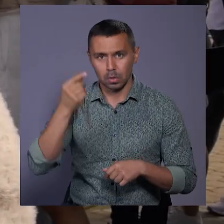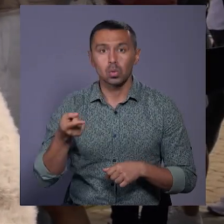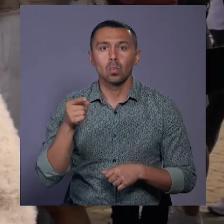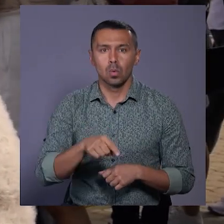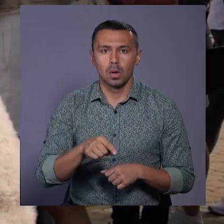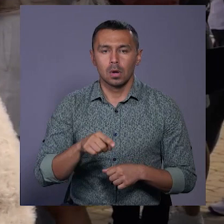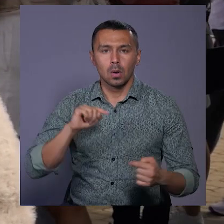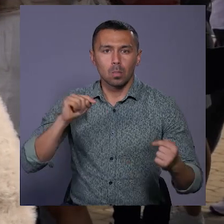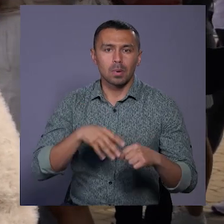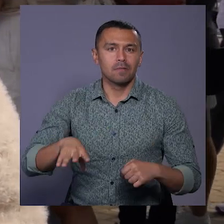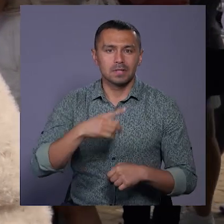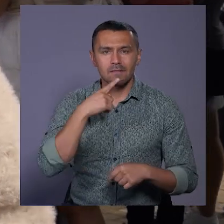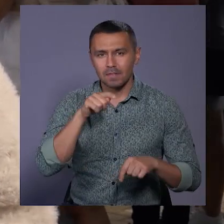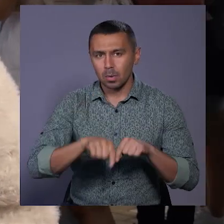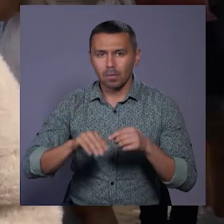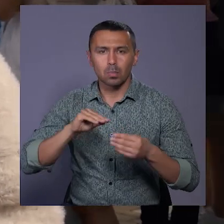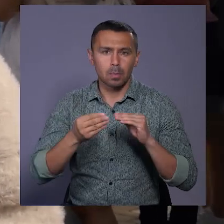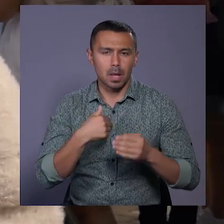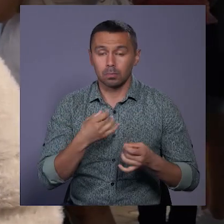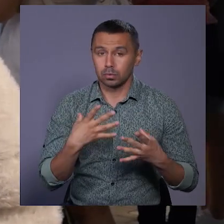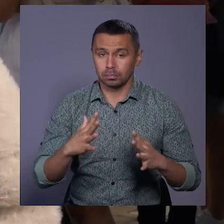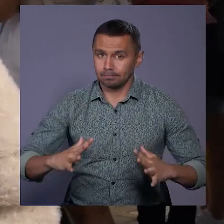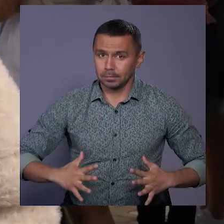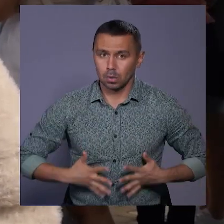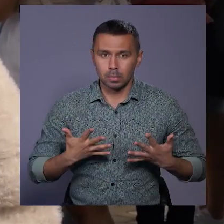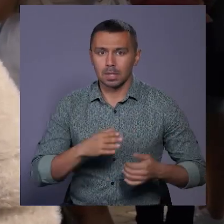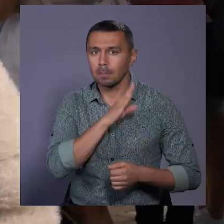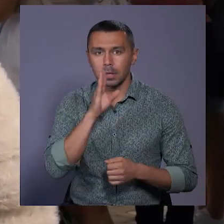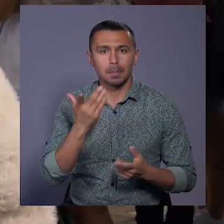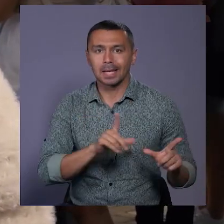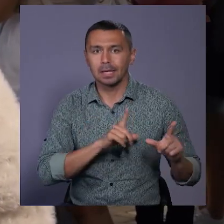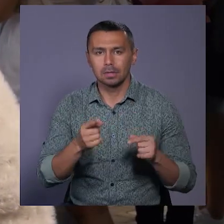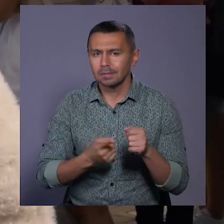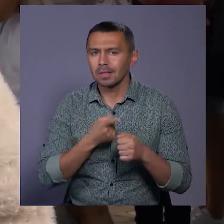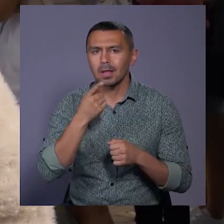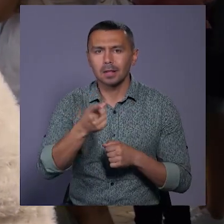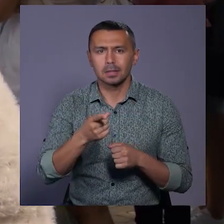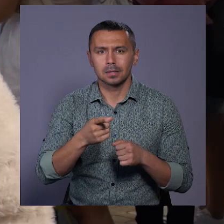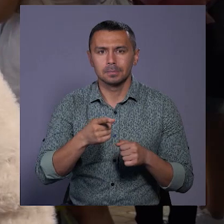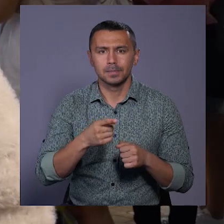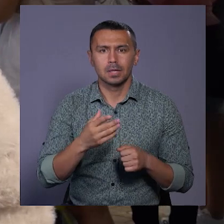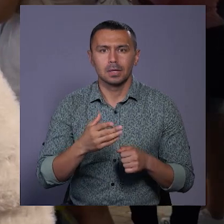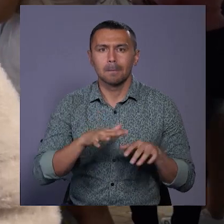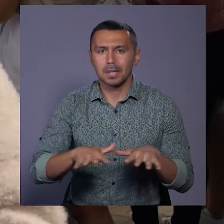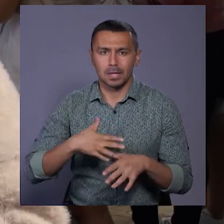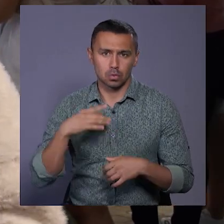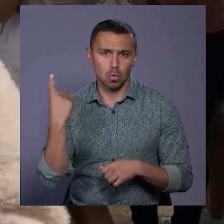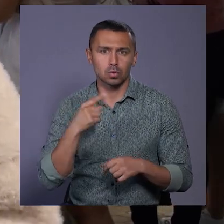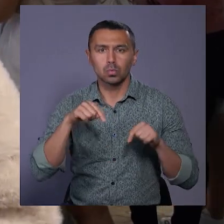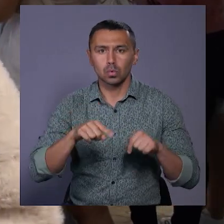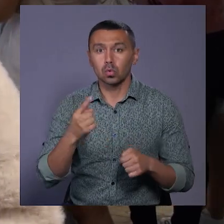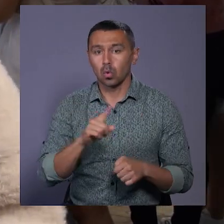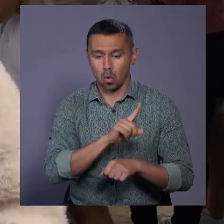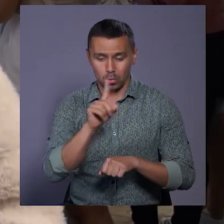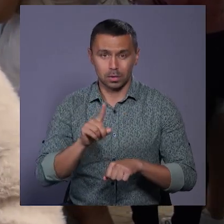Тому, попри всі випробування, я просто захоплююся тими матерями, які їдуть з віддалених куточків нашої області, для того, щоб тут одну